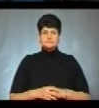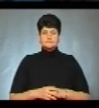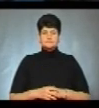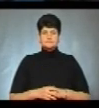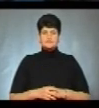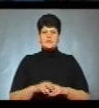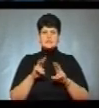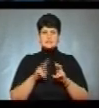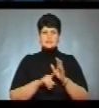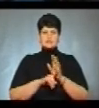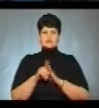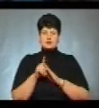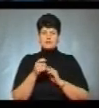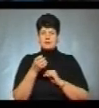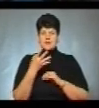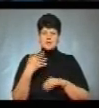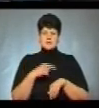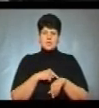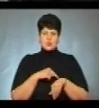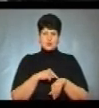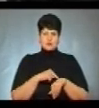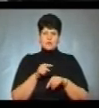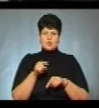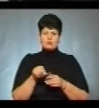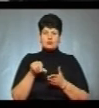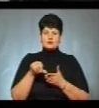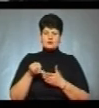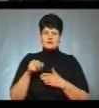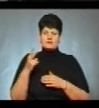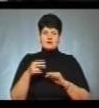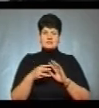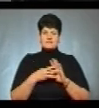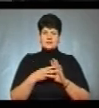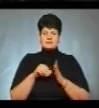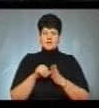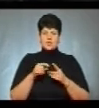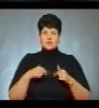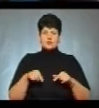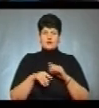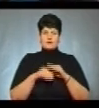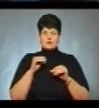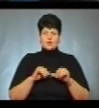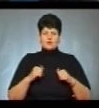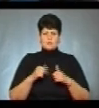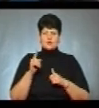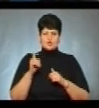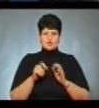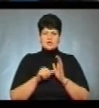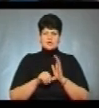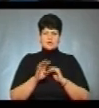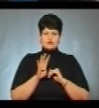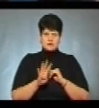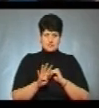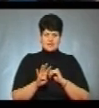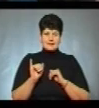Засідання розпочалося о 15-й годині. На ньому присутні 28 членів окружної виборчої комісії номер 164